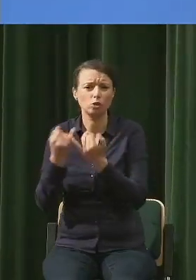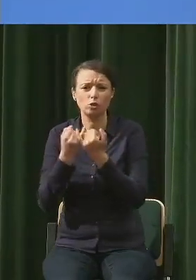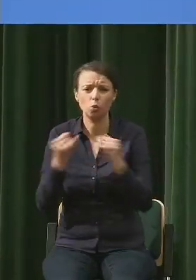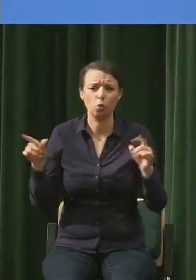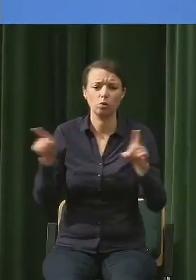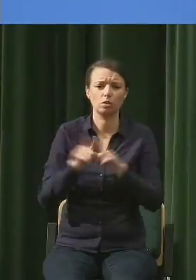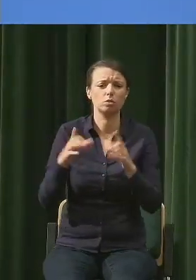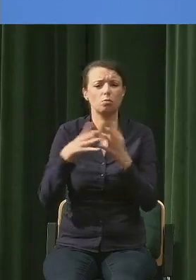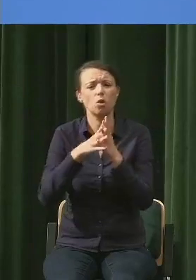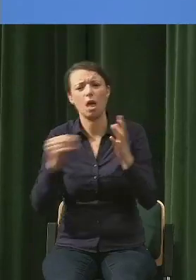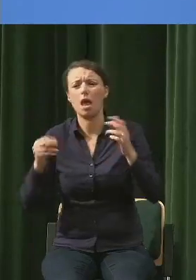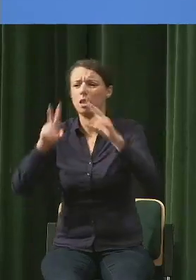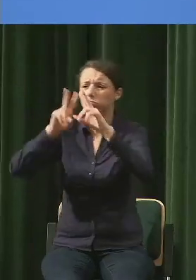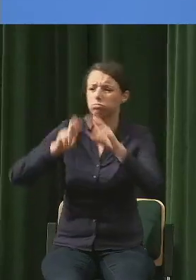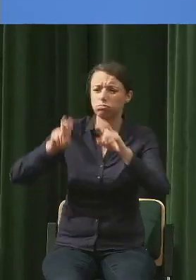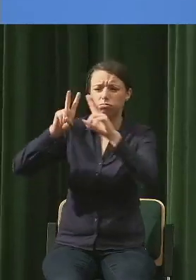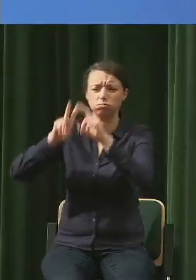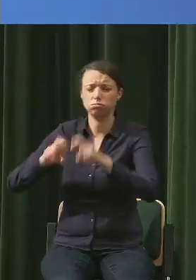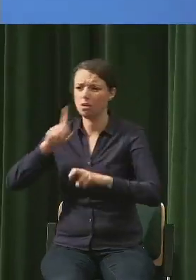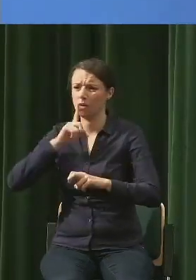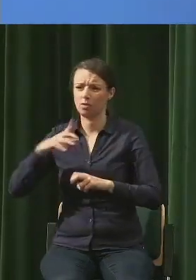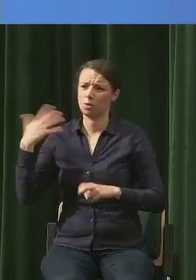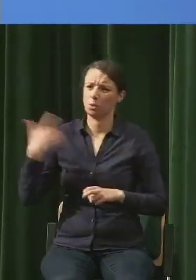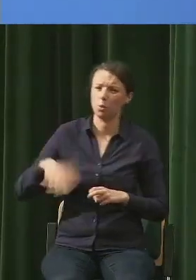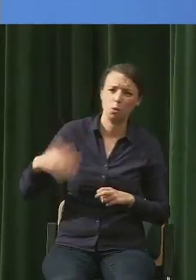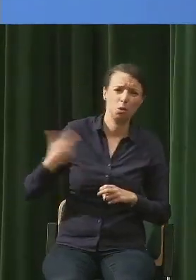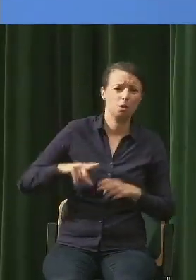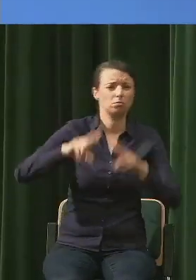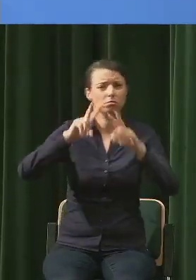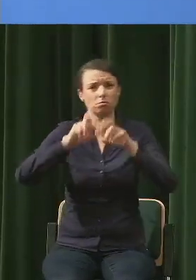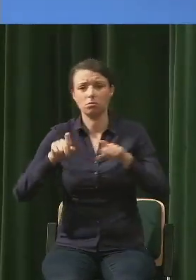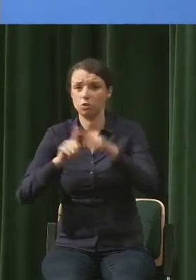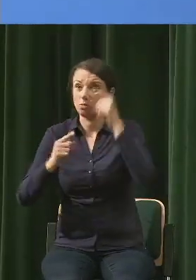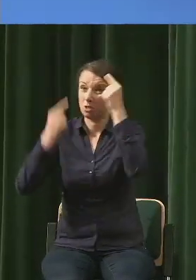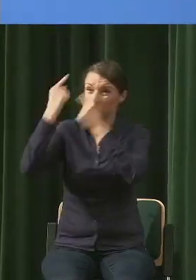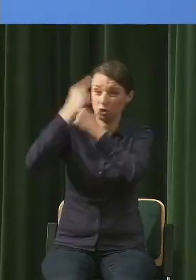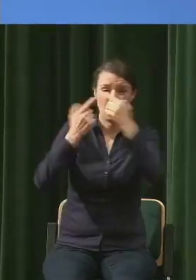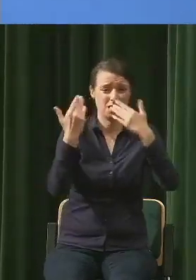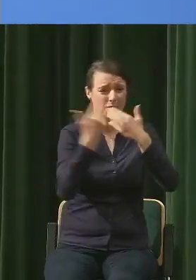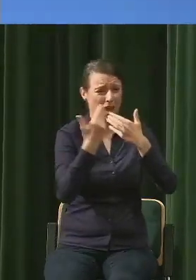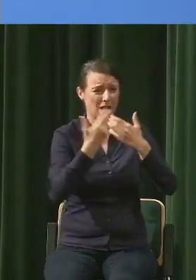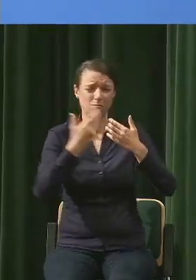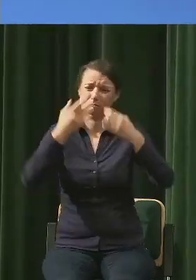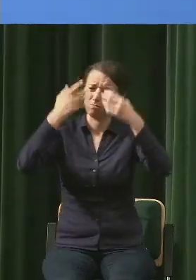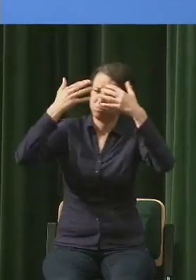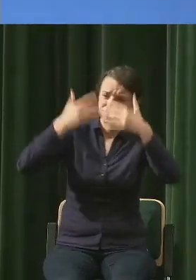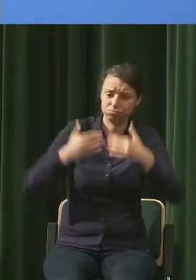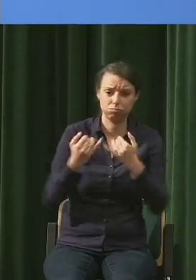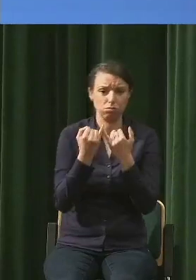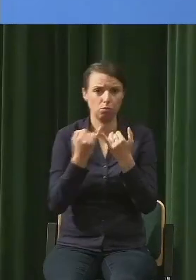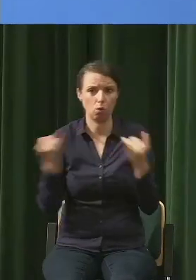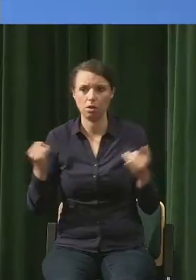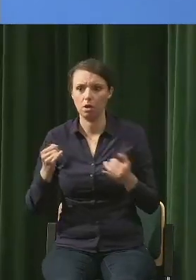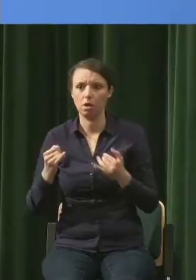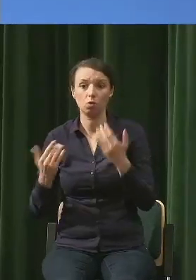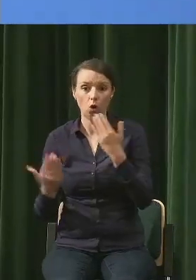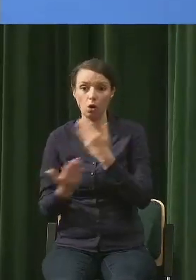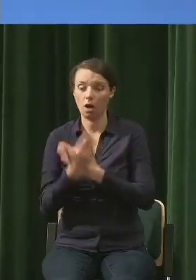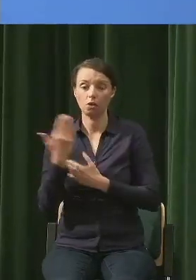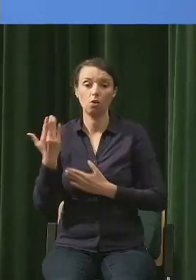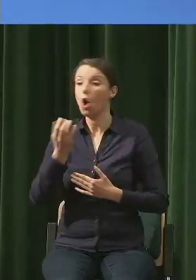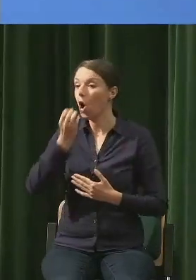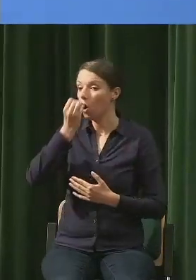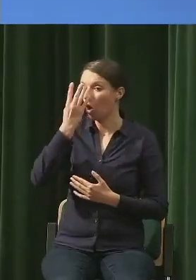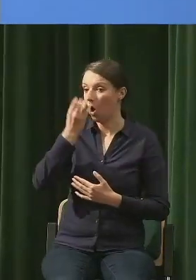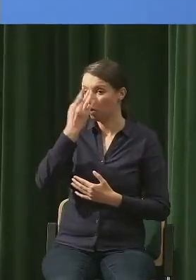modelowani, to jest gigantyczna praca myślowa, obliczeniowa, wychodzi, że rośliny i ich